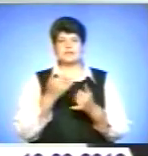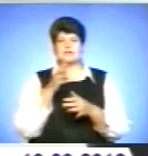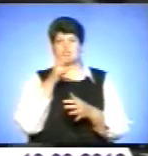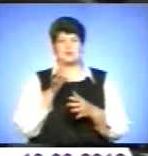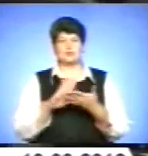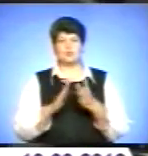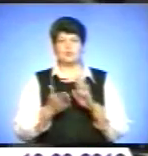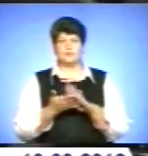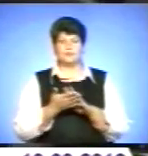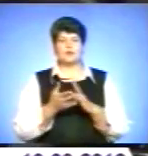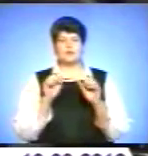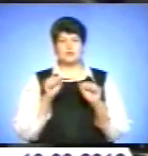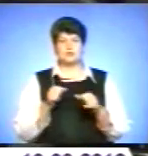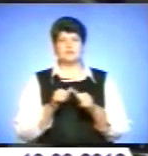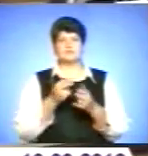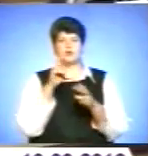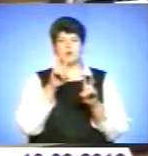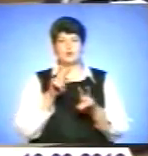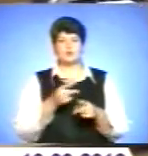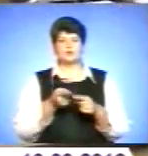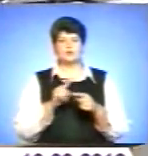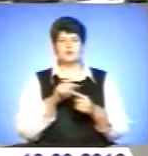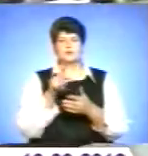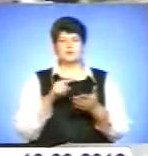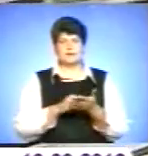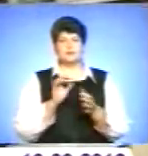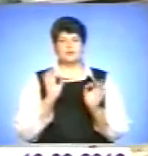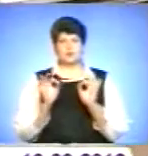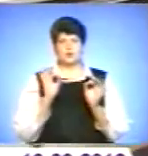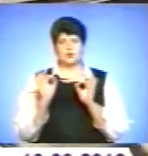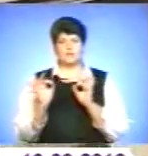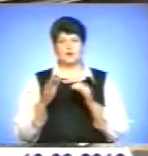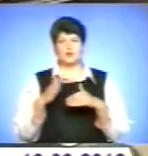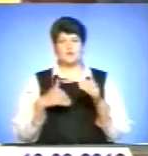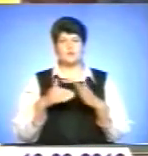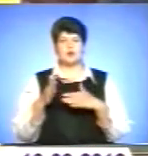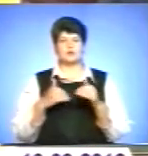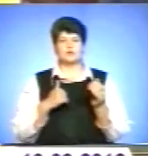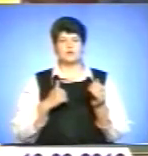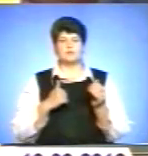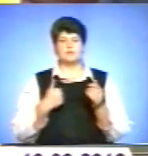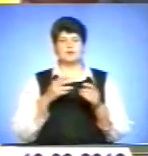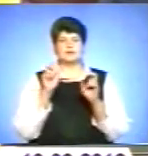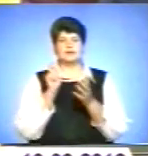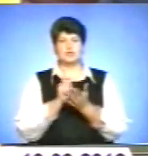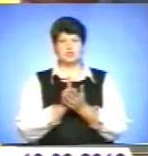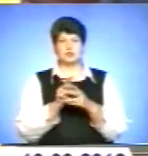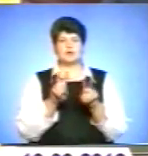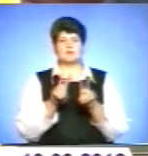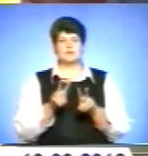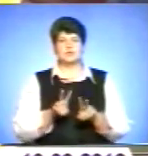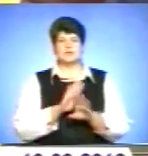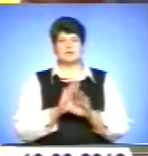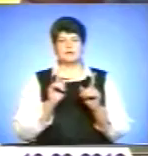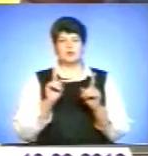домовленостей. Можливість розгляду такого питання є абсолютно нормальною цивілізованою практикою. Ми повинні розглядуть роботу не тільки